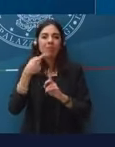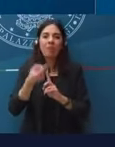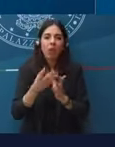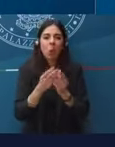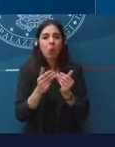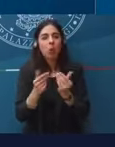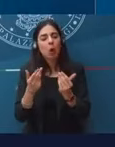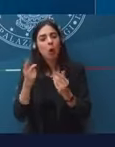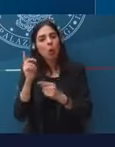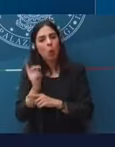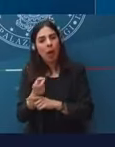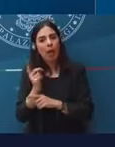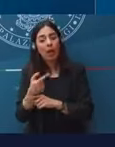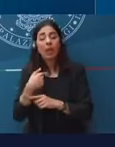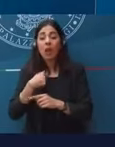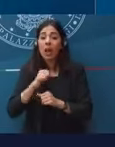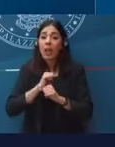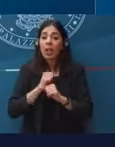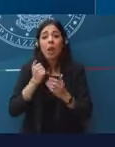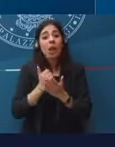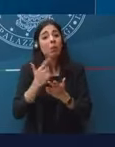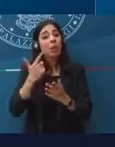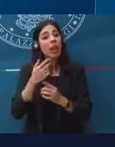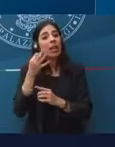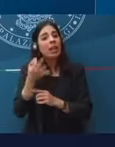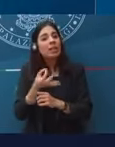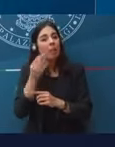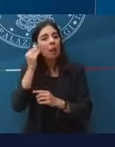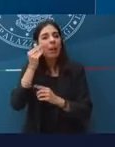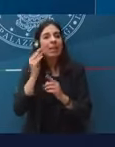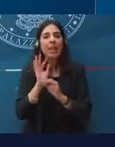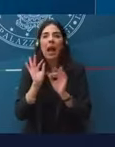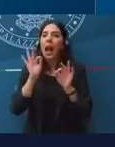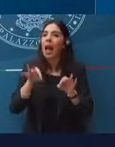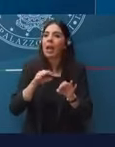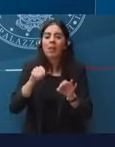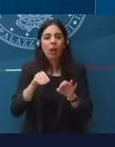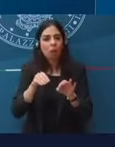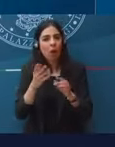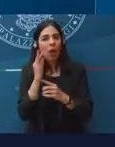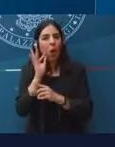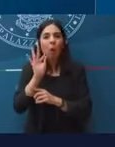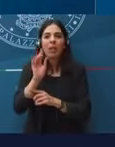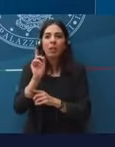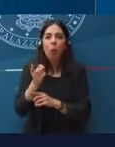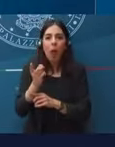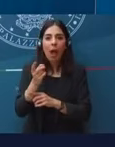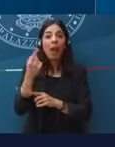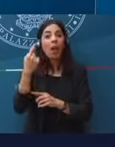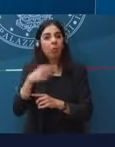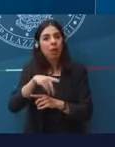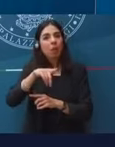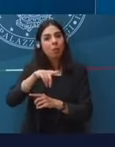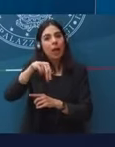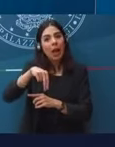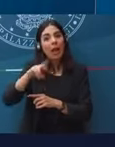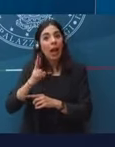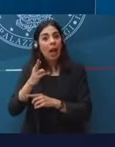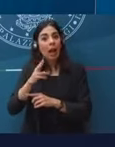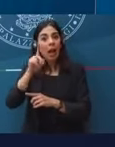al punto d'arrivo. Il punto d'arrivo sul quale anche il PNRR si concentrerà è